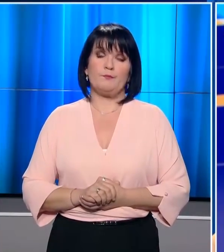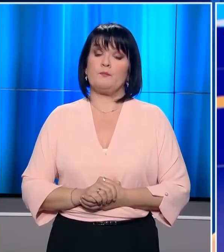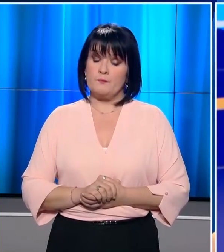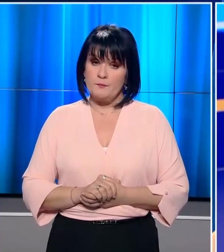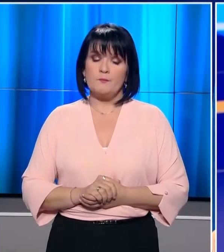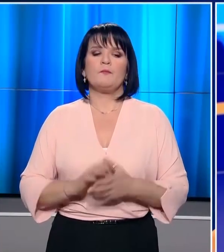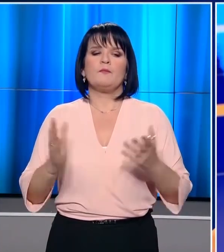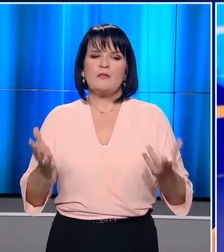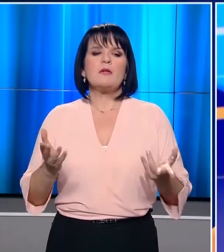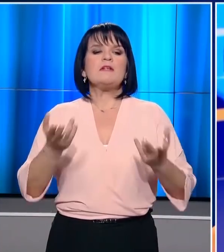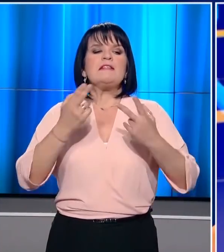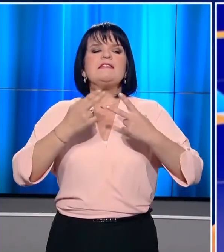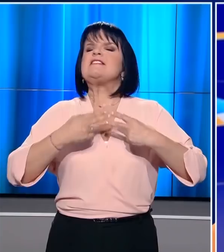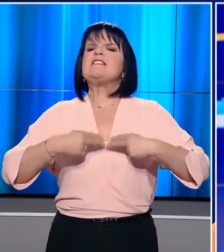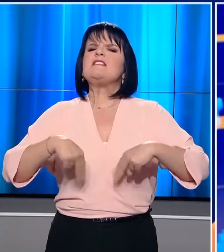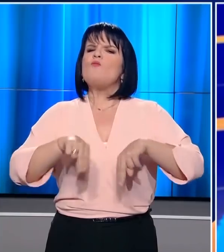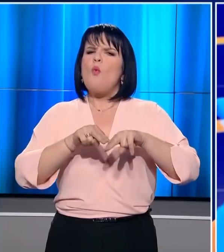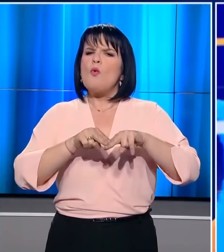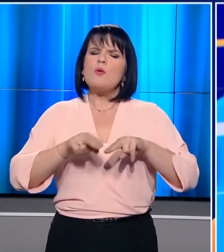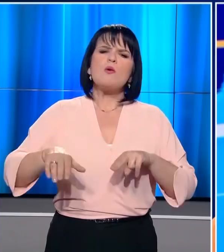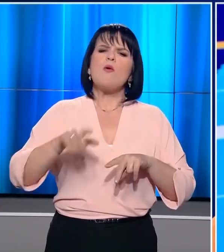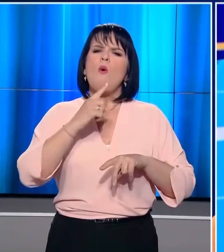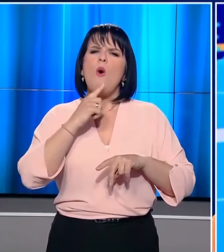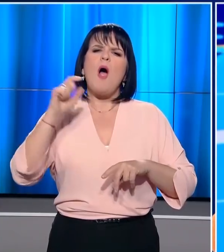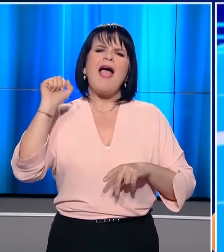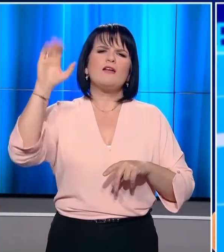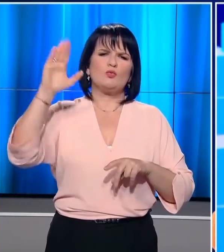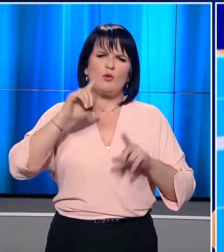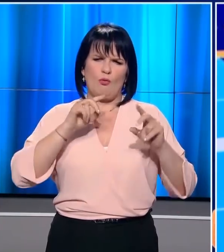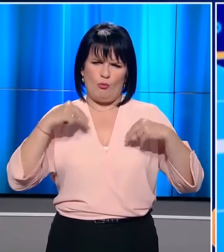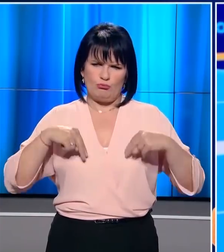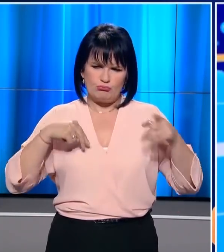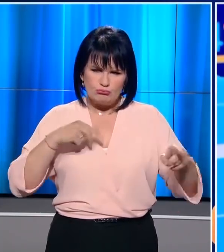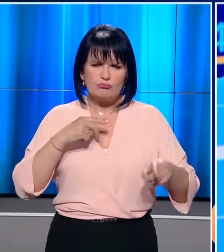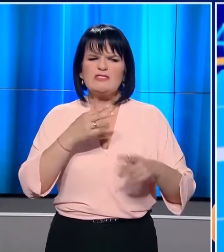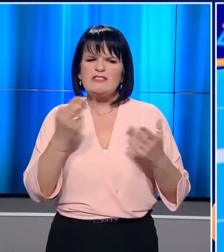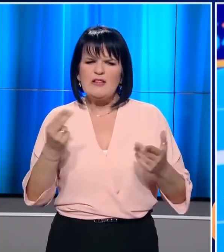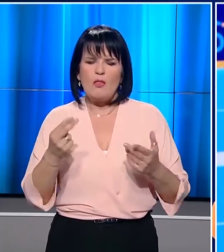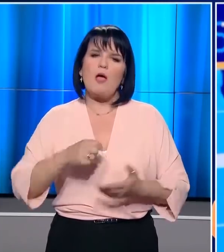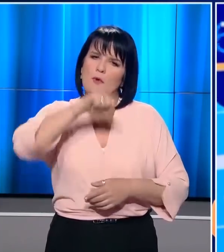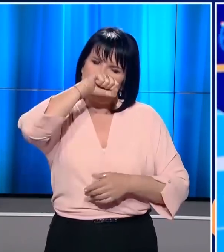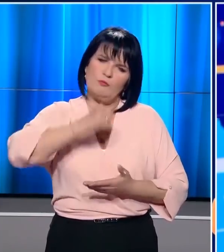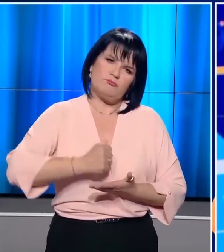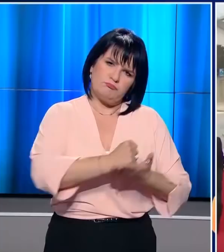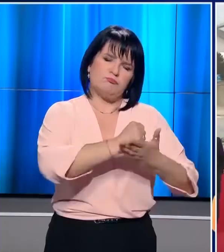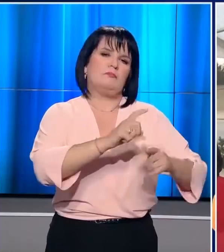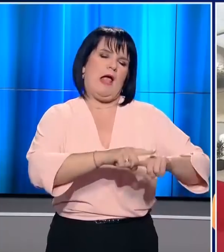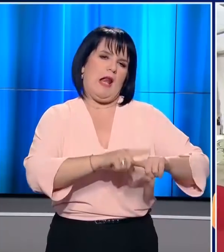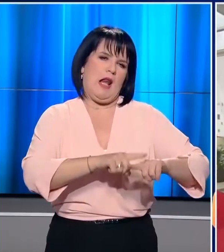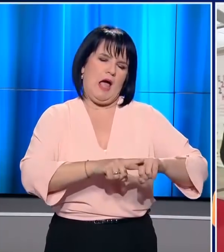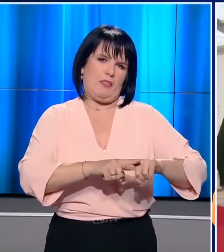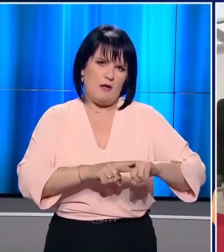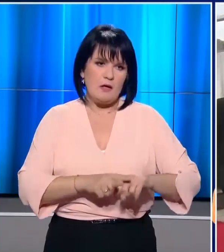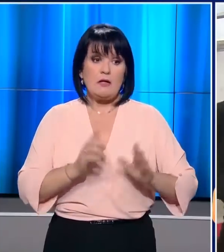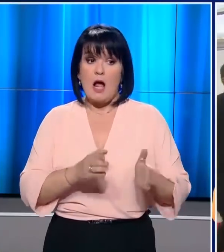Ξεκάθαρο και αυστηρό μήνυμα αλληλεγγύης προς την Ελλάδα και ισχυρή απόρριψη της εργαλειοποίησης του μεταναστευτικού από την Τουρκία για πολιτικούς